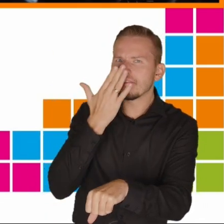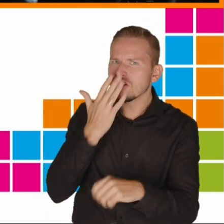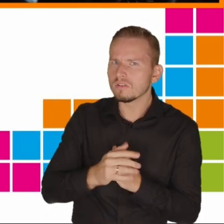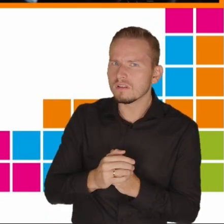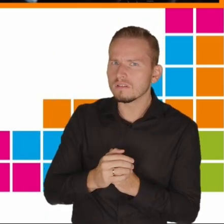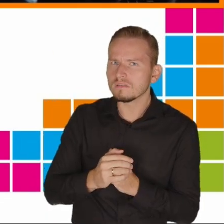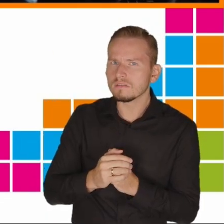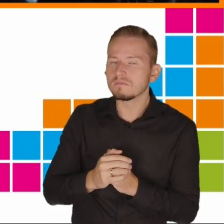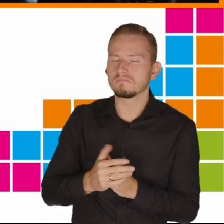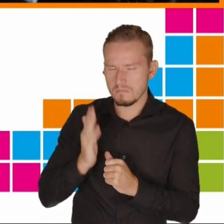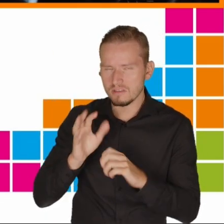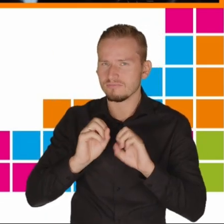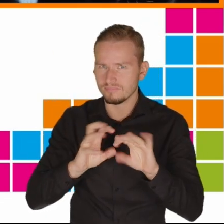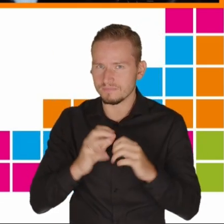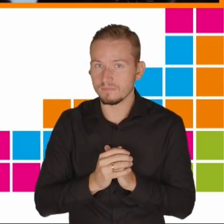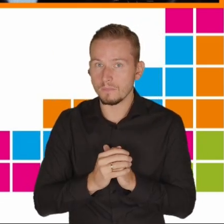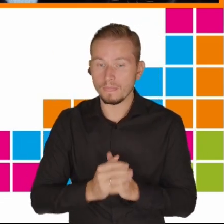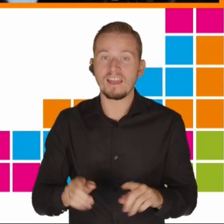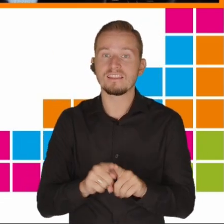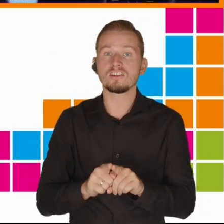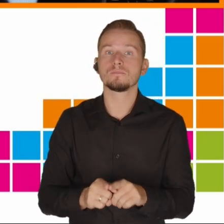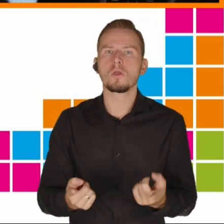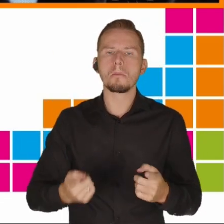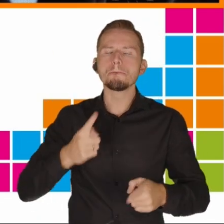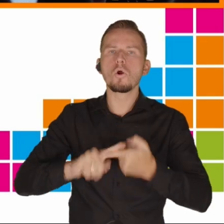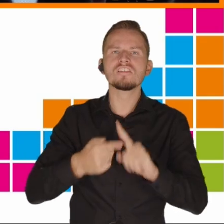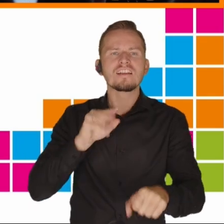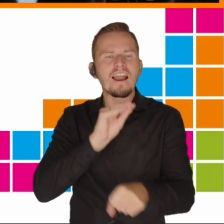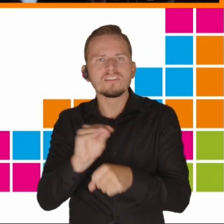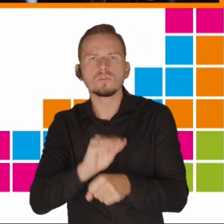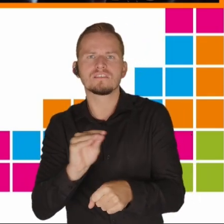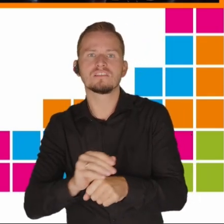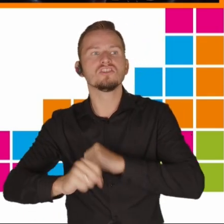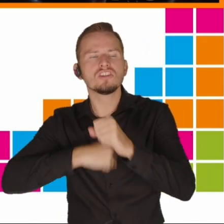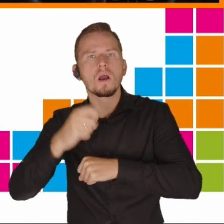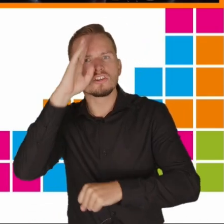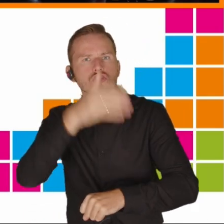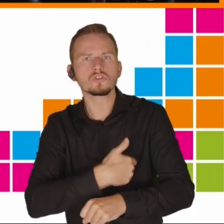w obszarze polityki edukacyjnej i działania w szkołach.